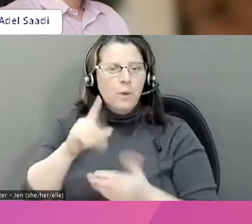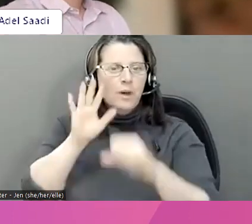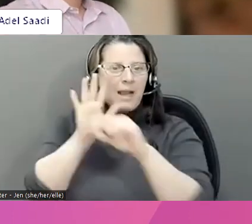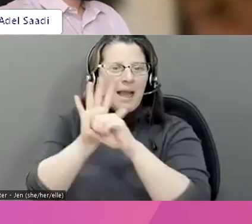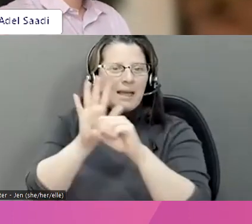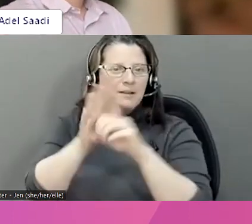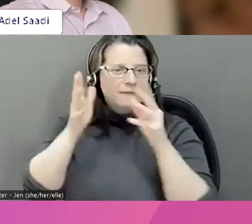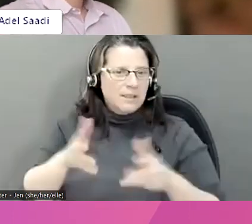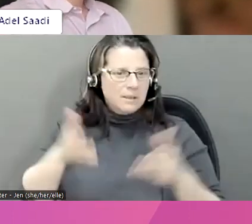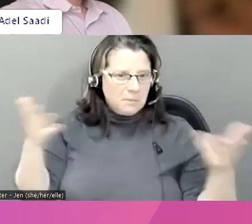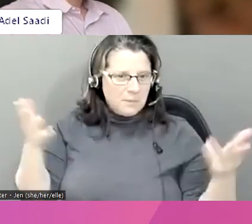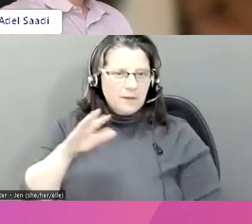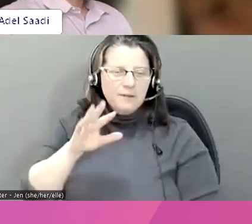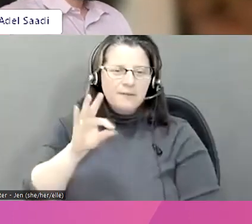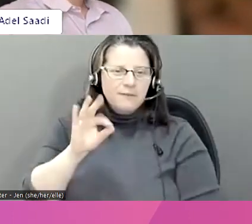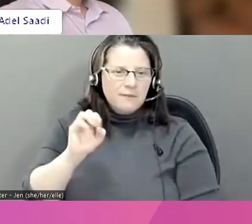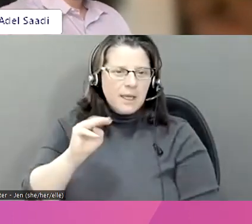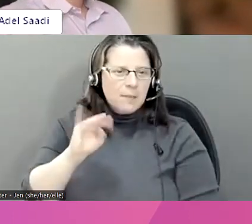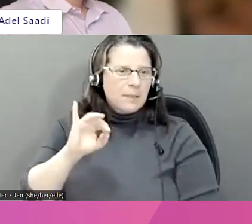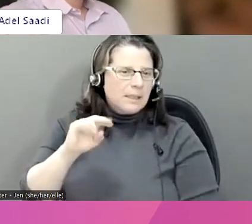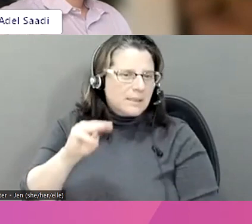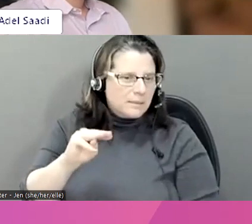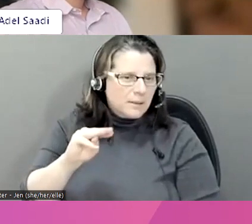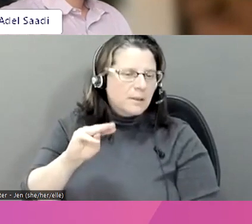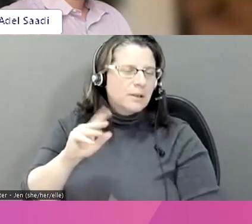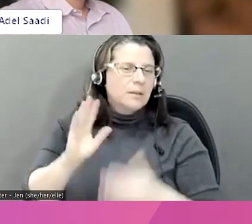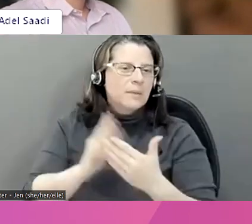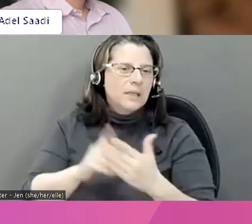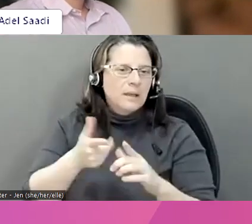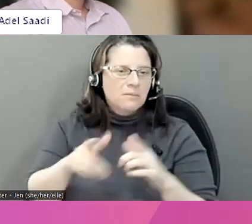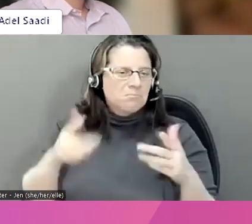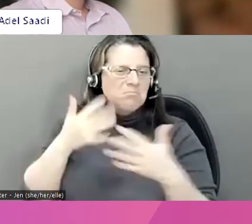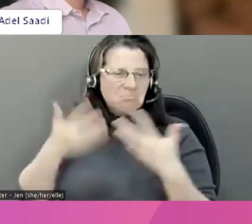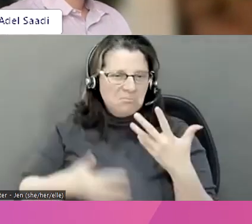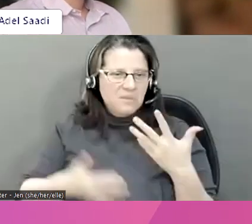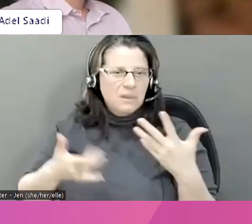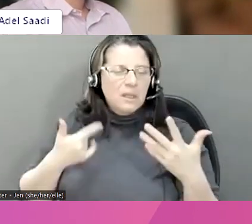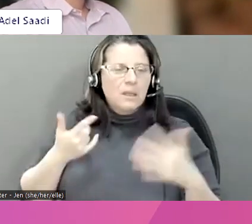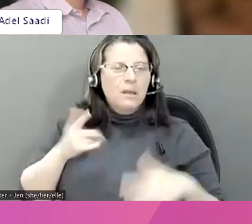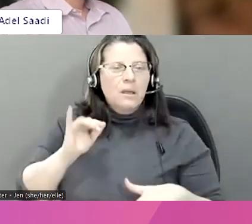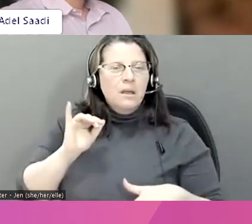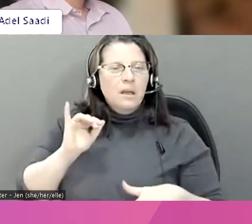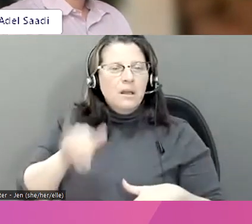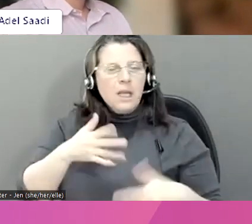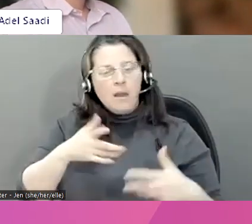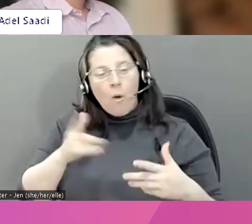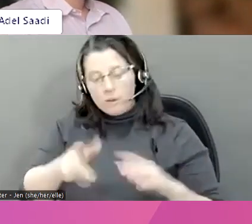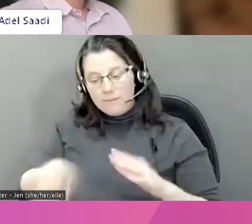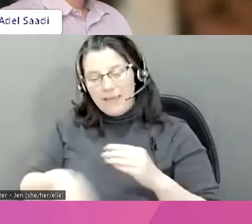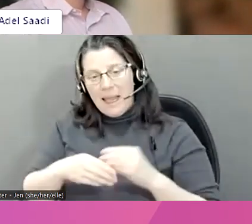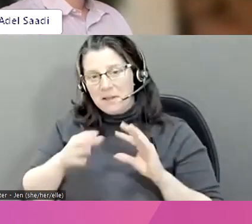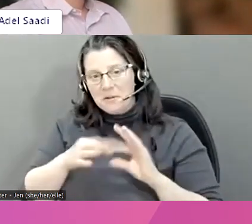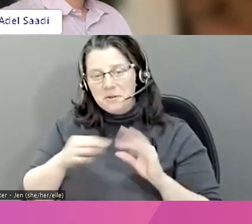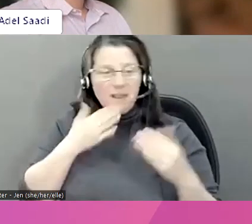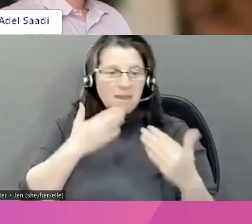faire de l'activisme, telle que défendre les droits des féminines, des groupes LGBTQ. Ils ont mis une petite note. Ils vous